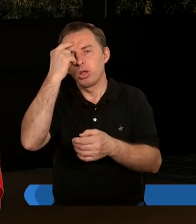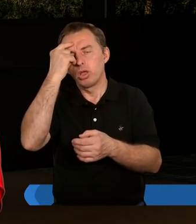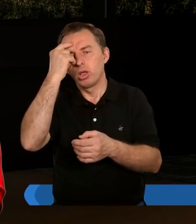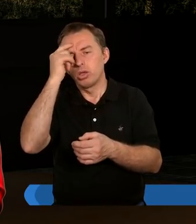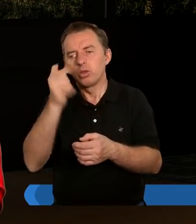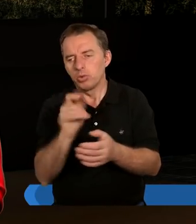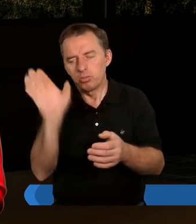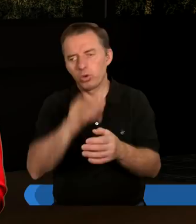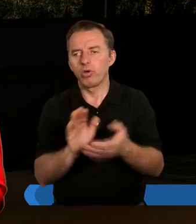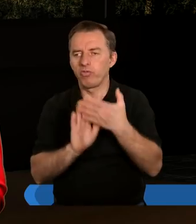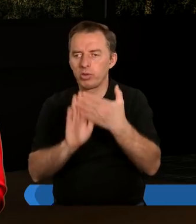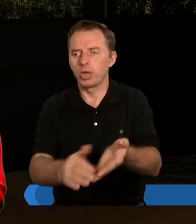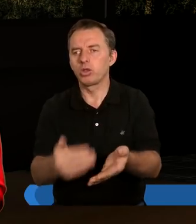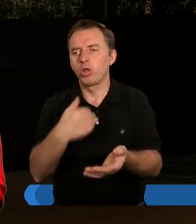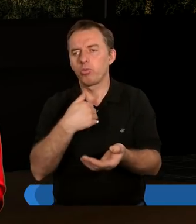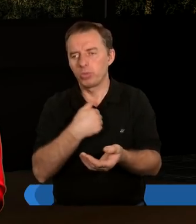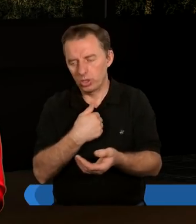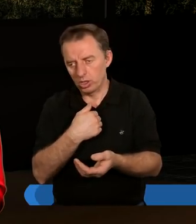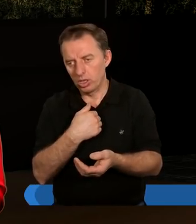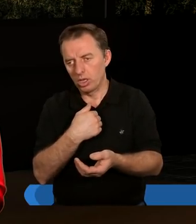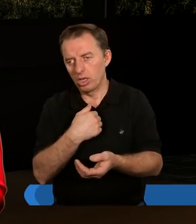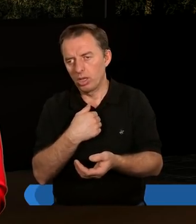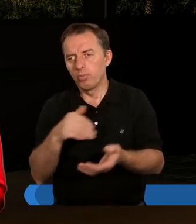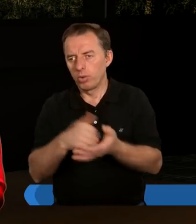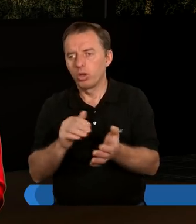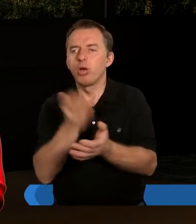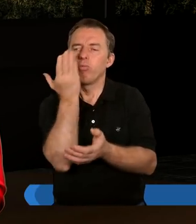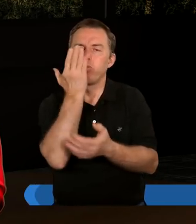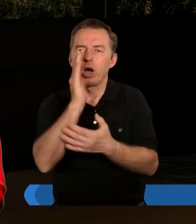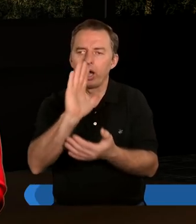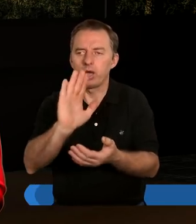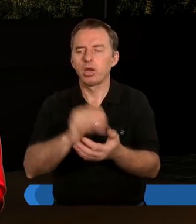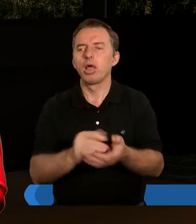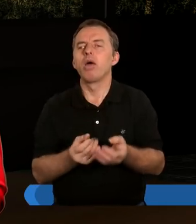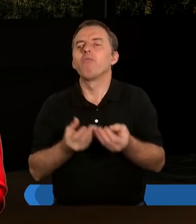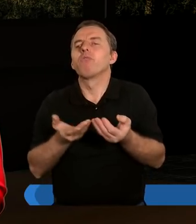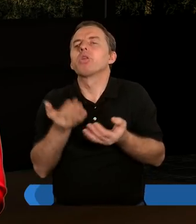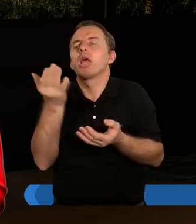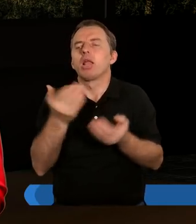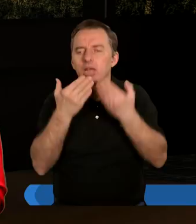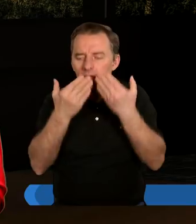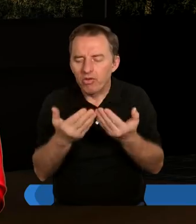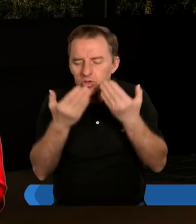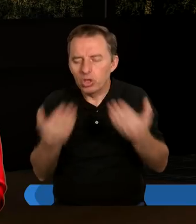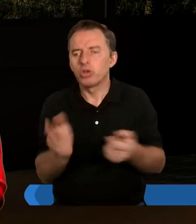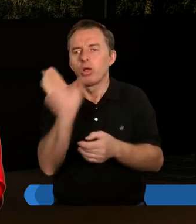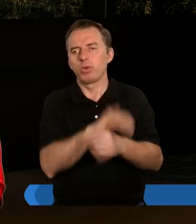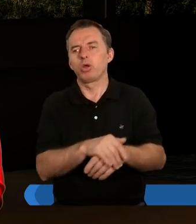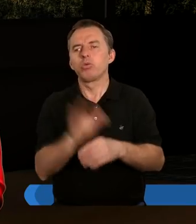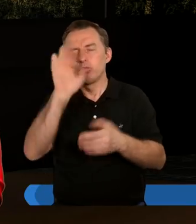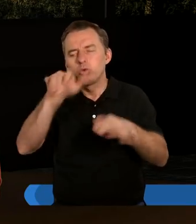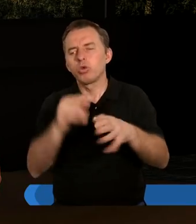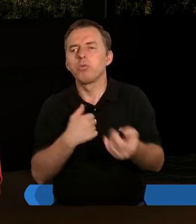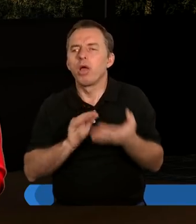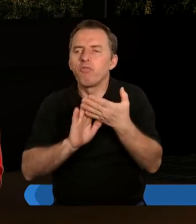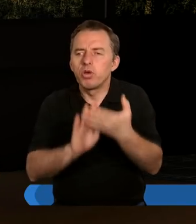Bóg wybaczył mi. I to jest, myślę, bardzo pomocne rozpamiętywać, jak bardzo, jak wiele zawdzięczam Bogu, jak wiele rzeczy musiał